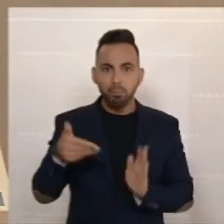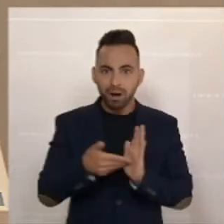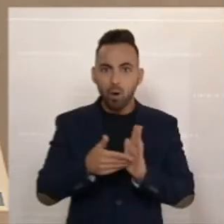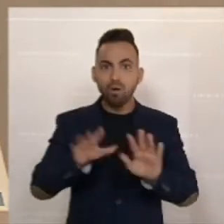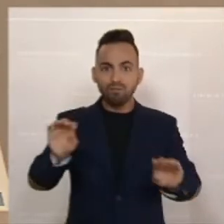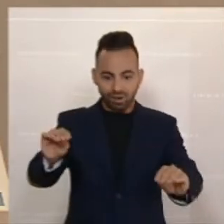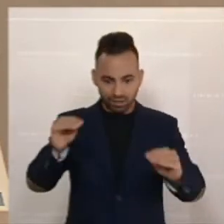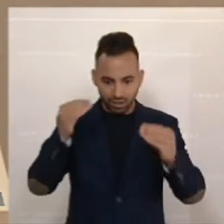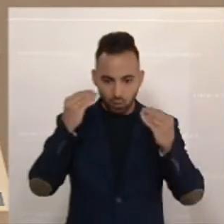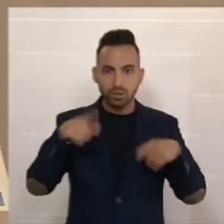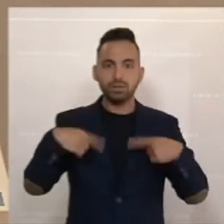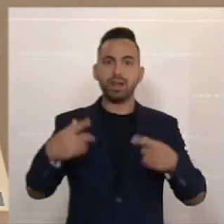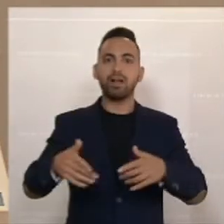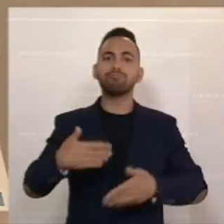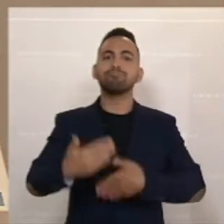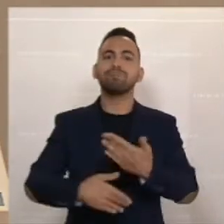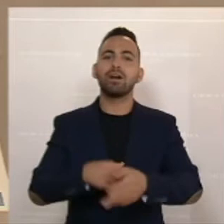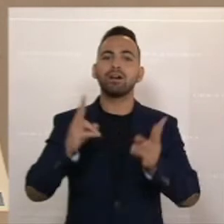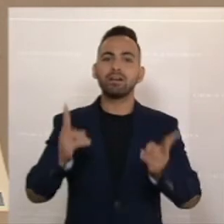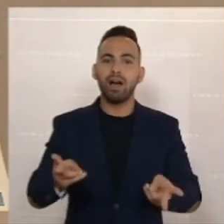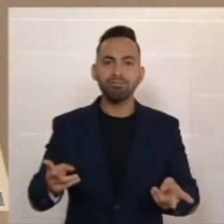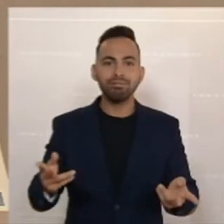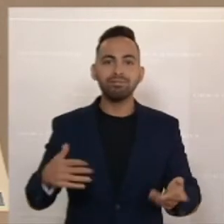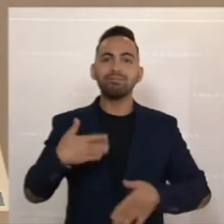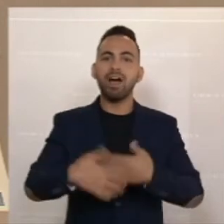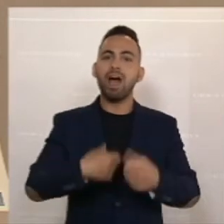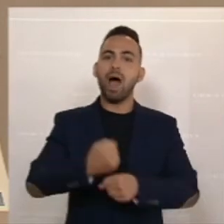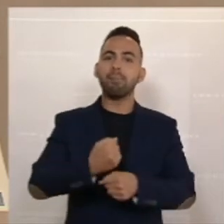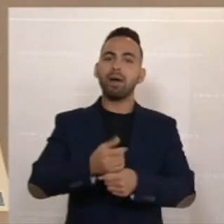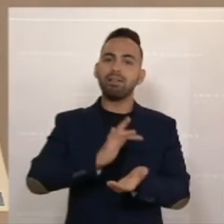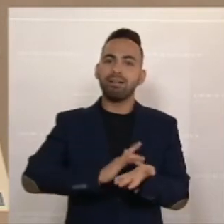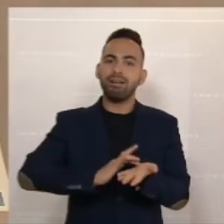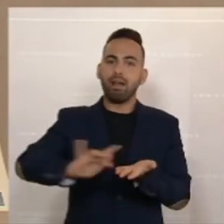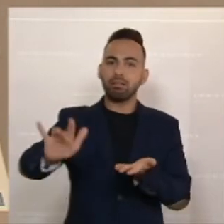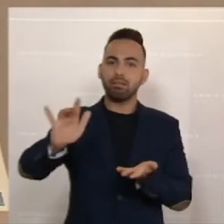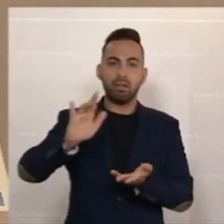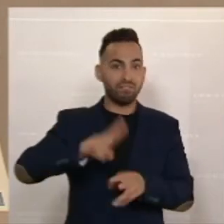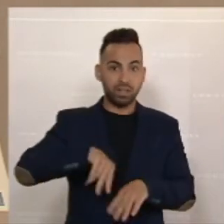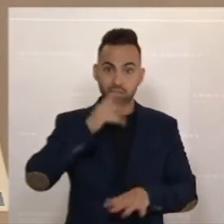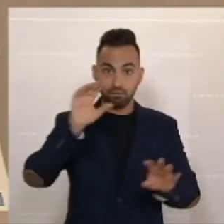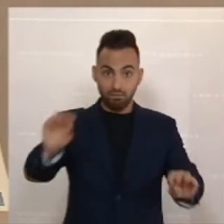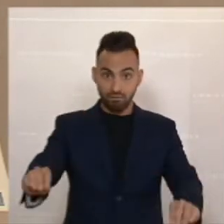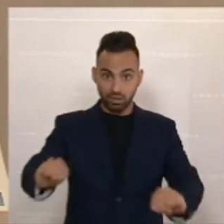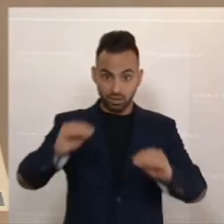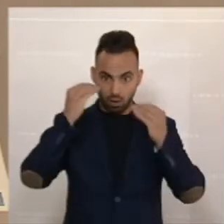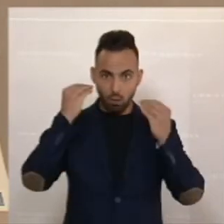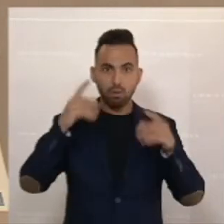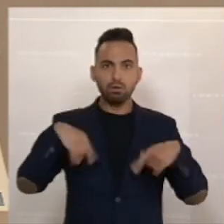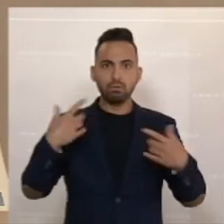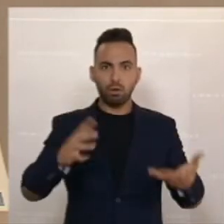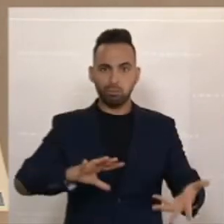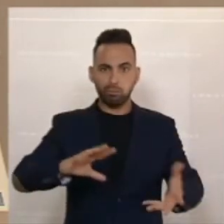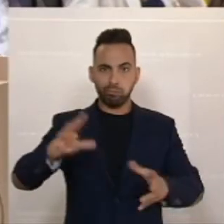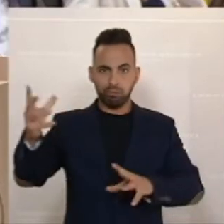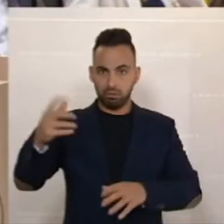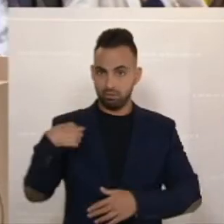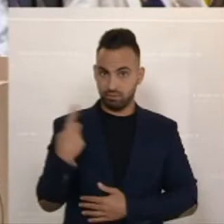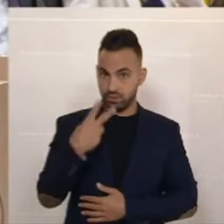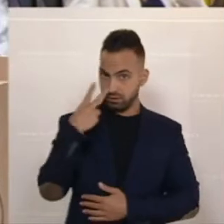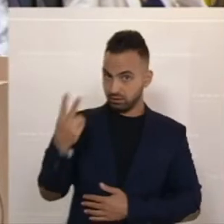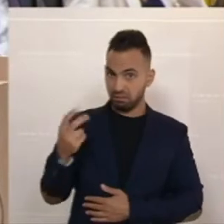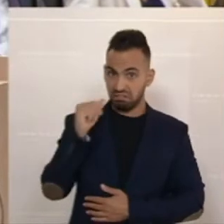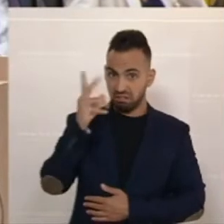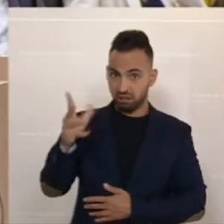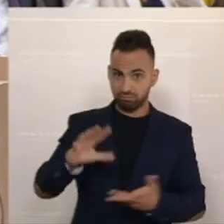können. Sie brauchen dieses Vertrauen wie Luft zum Atmen. Sonst funktioniert es einfach nicht, wie wir tagtäglich erleben. Und statt zu